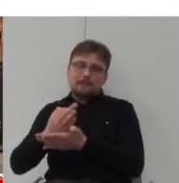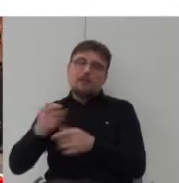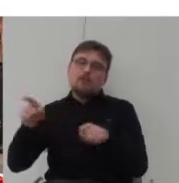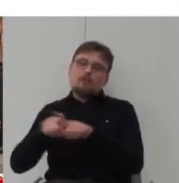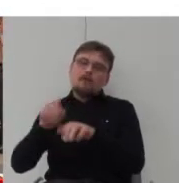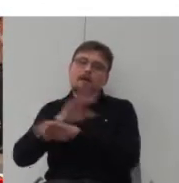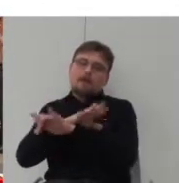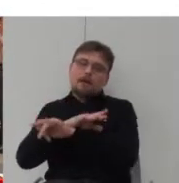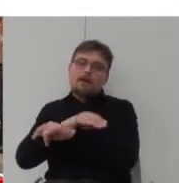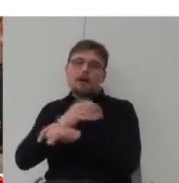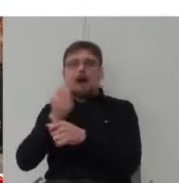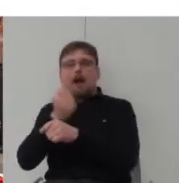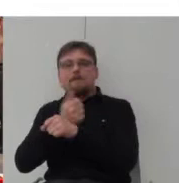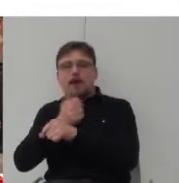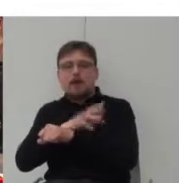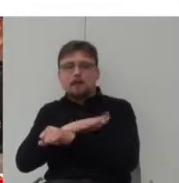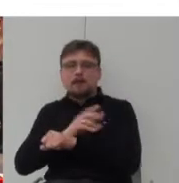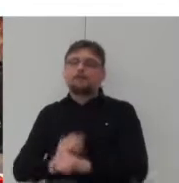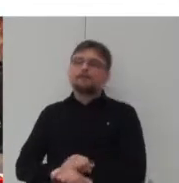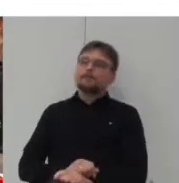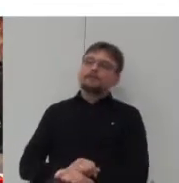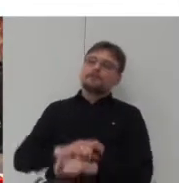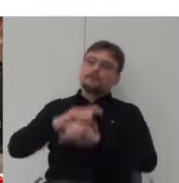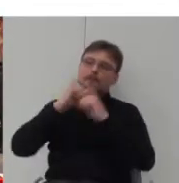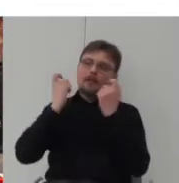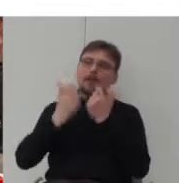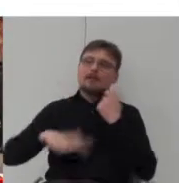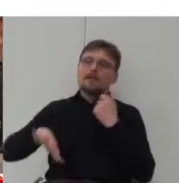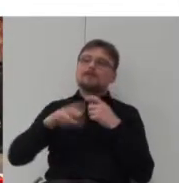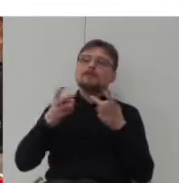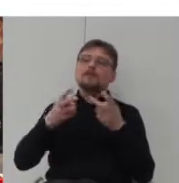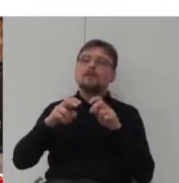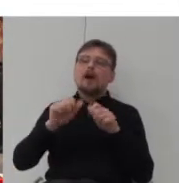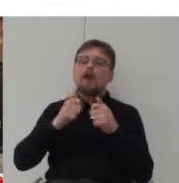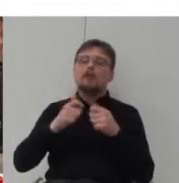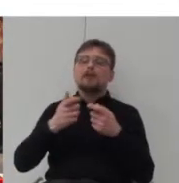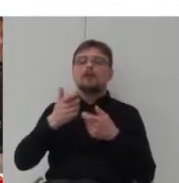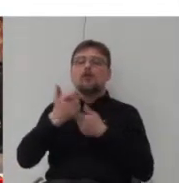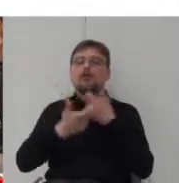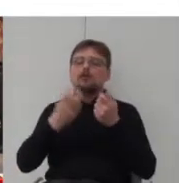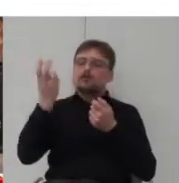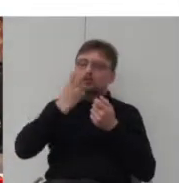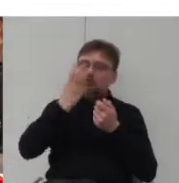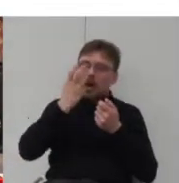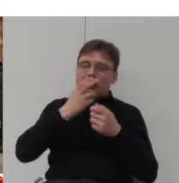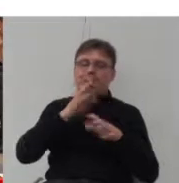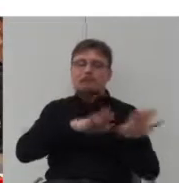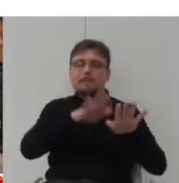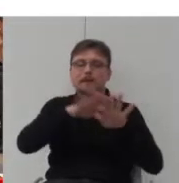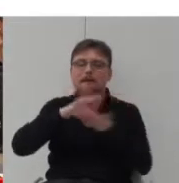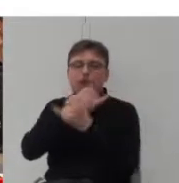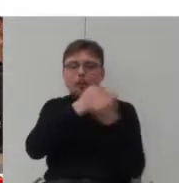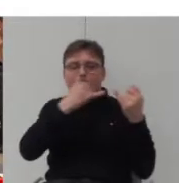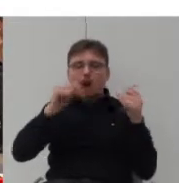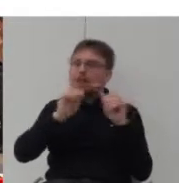kawiarniami. Sama zabudowa jest kształtowana tak, żeby tworzyć wiele ciekawych perspektyw, żeby nie było nudno. Ważna była tutaj